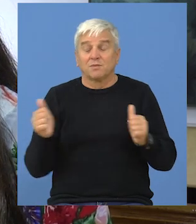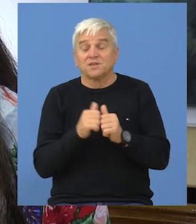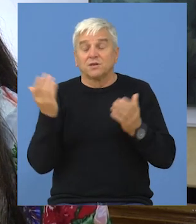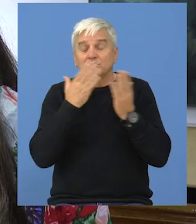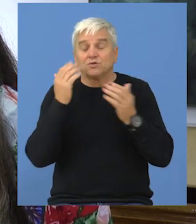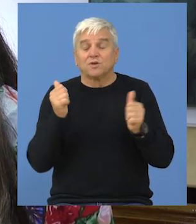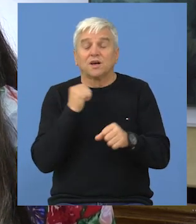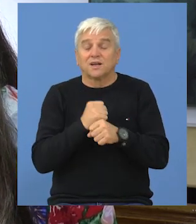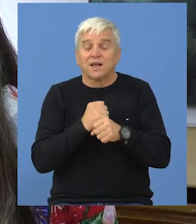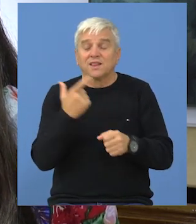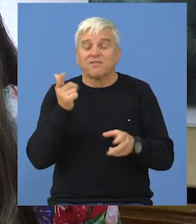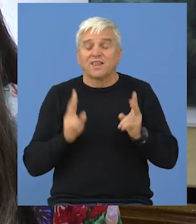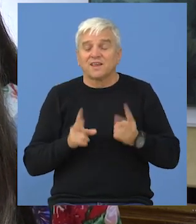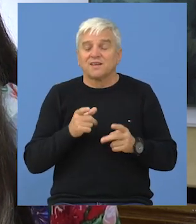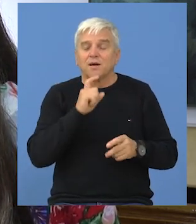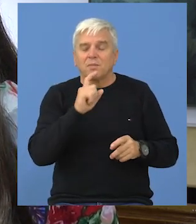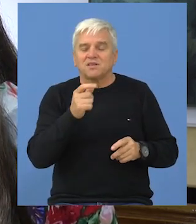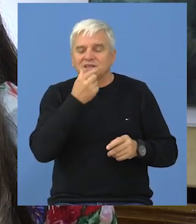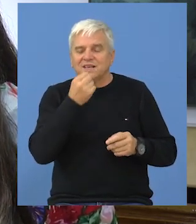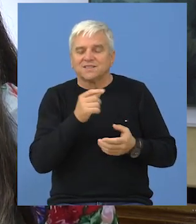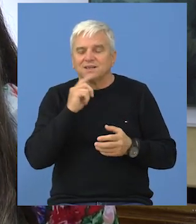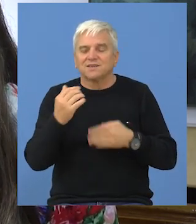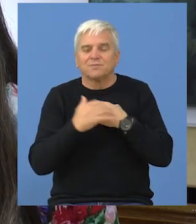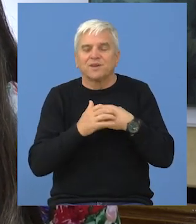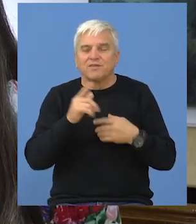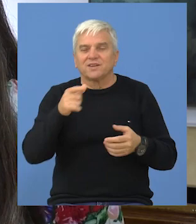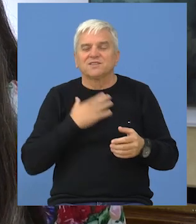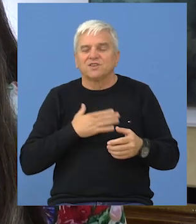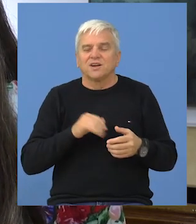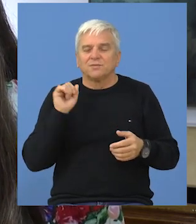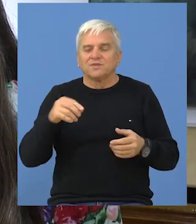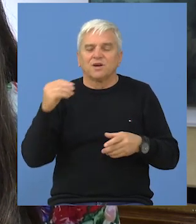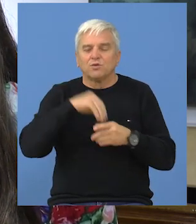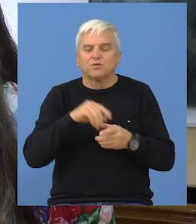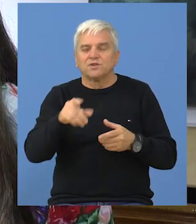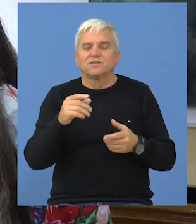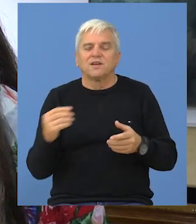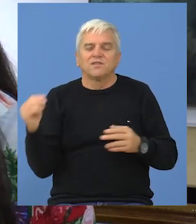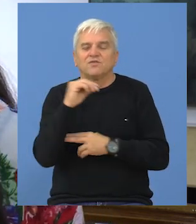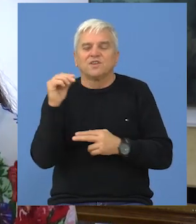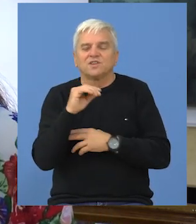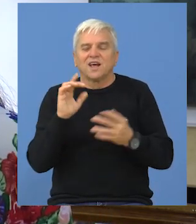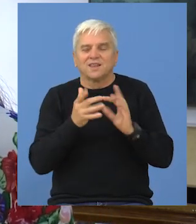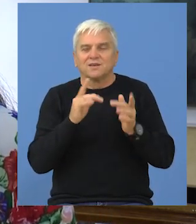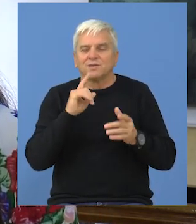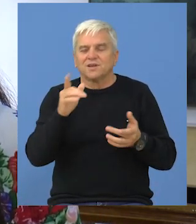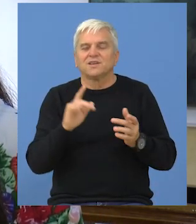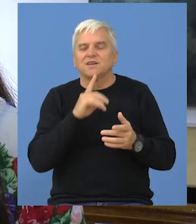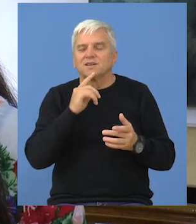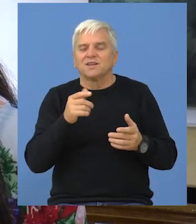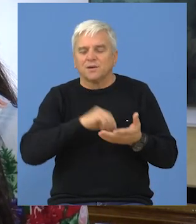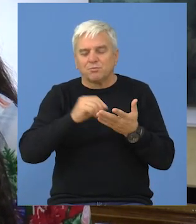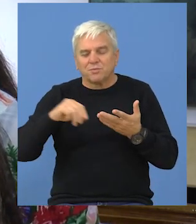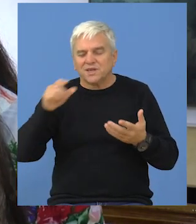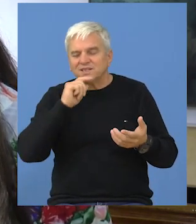Sa nama su u školi radile dve nastavnice mađarskog jezika. Prijavila sam se jer sam željela da učestvujem na što više takmičenja.